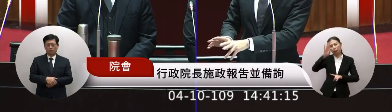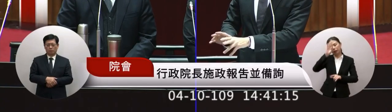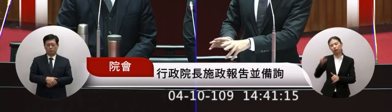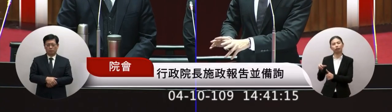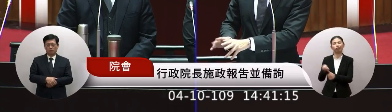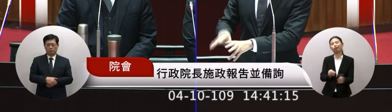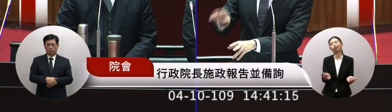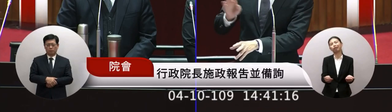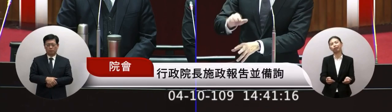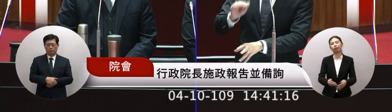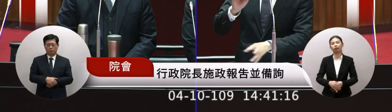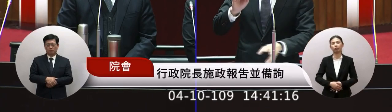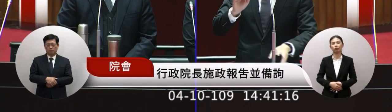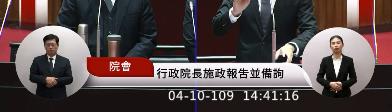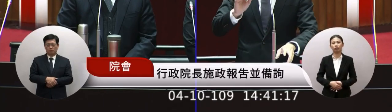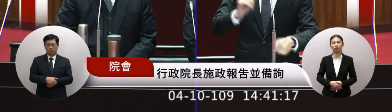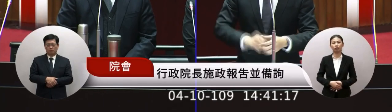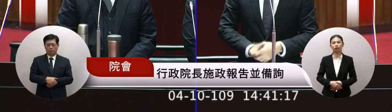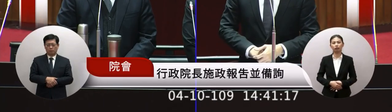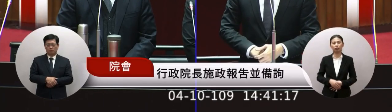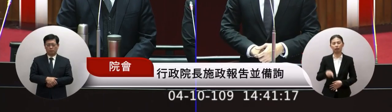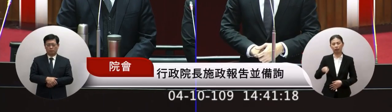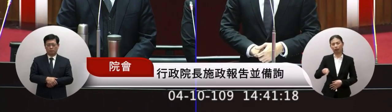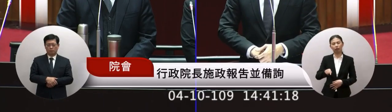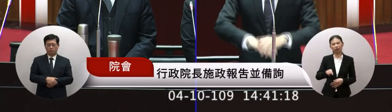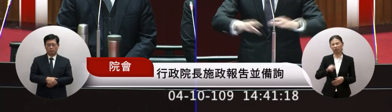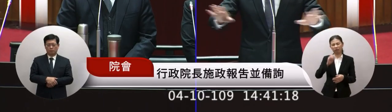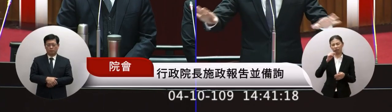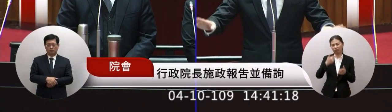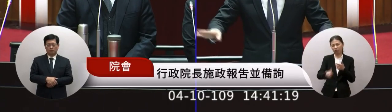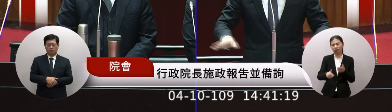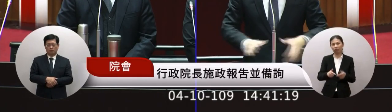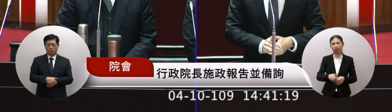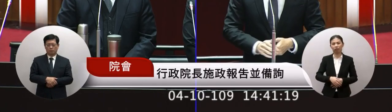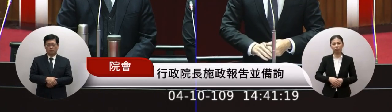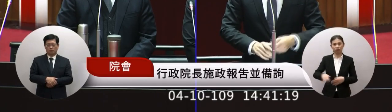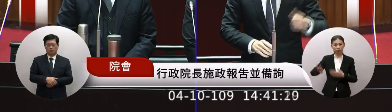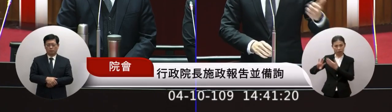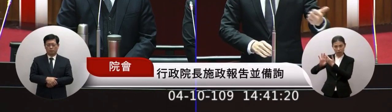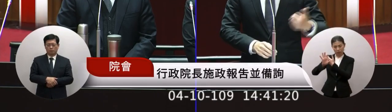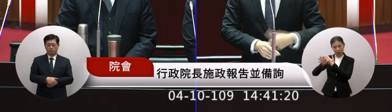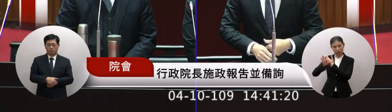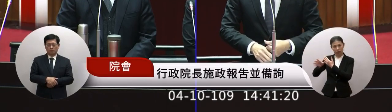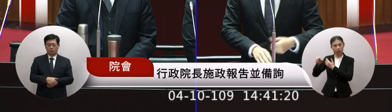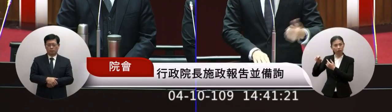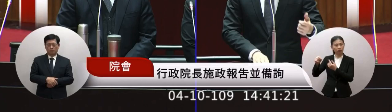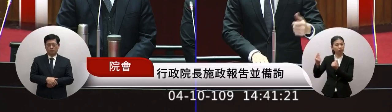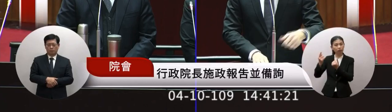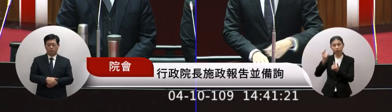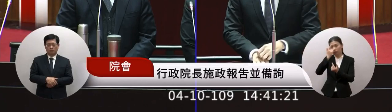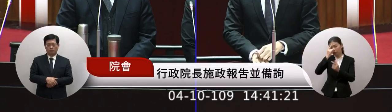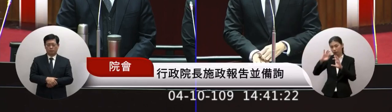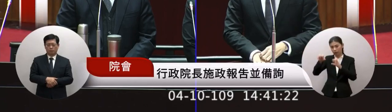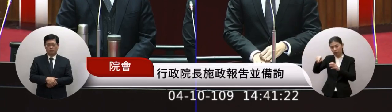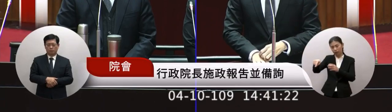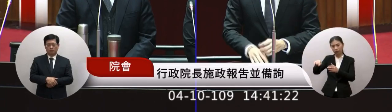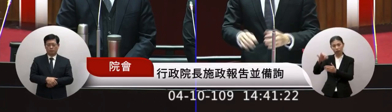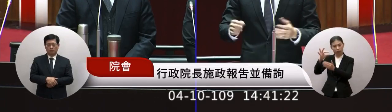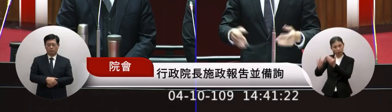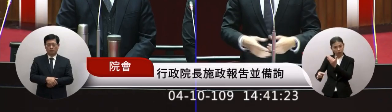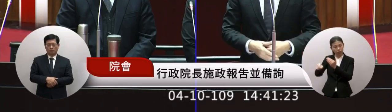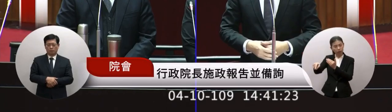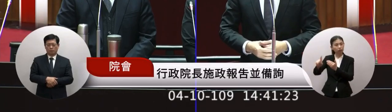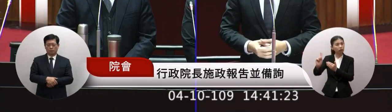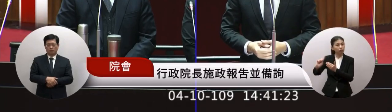治療療用其實有的時候這是惡度傷害如果其他的國家來看其實帝國有這個Conference on JewishM